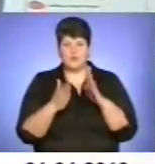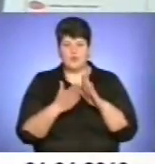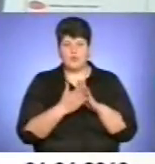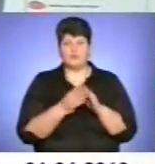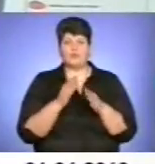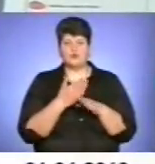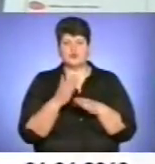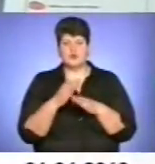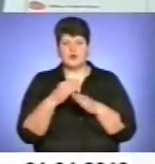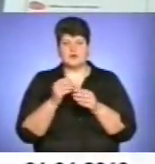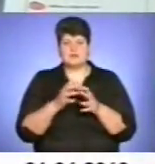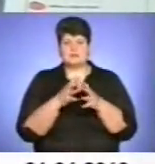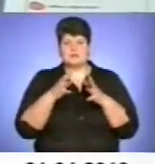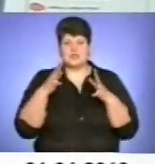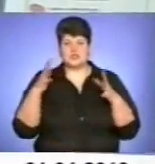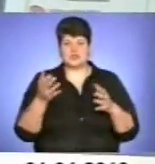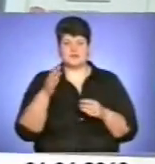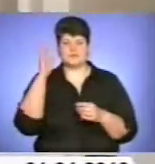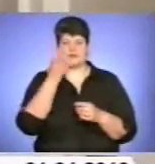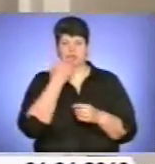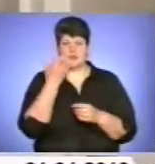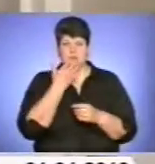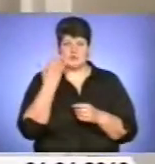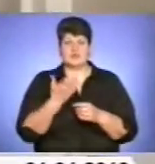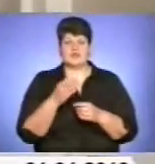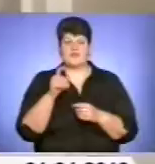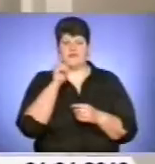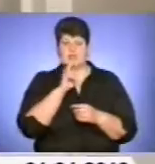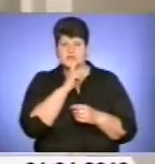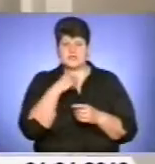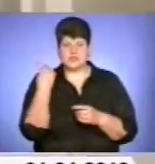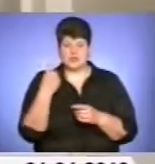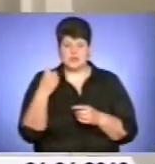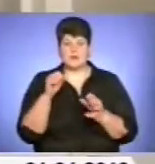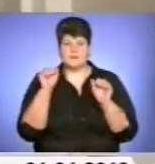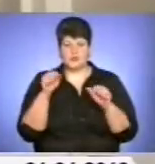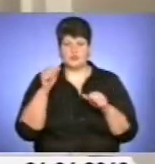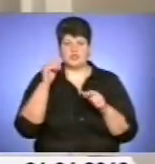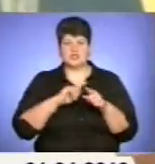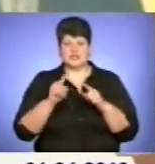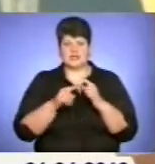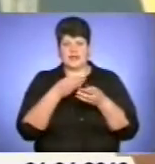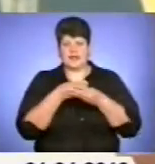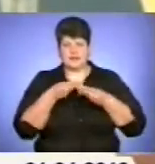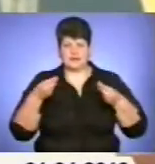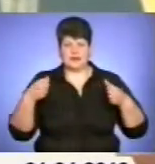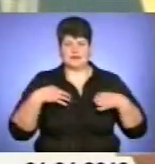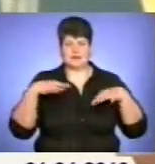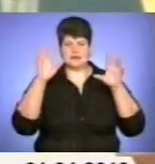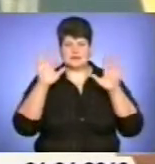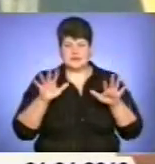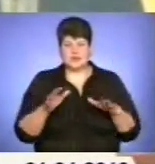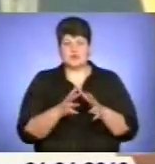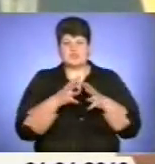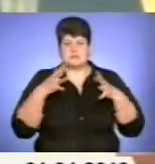зростання температуру у західних, північних і частково у Вінницькій областях зумовить інтенсивне танення снігу і зростання рівня